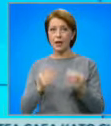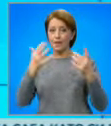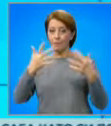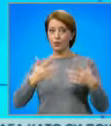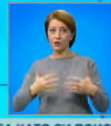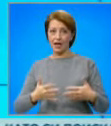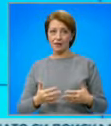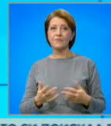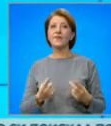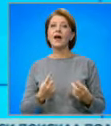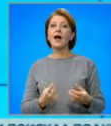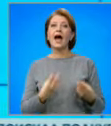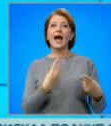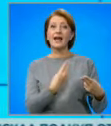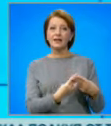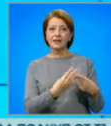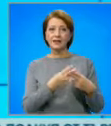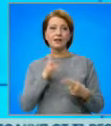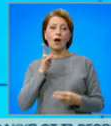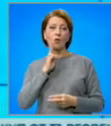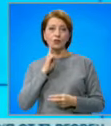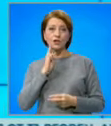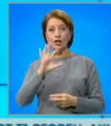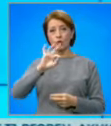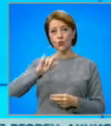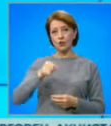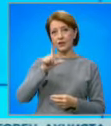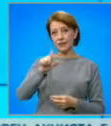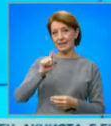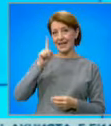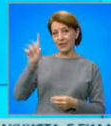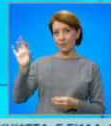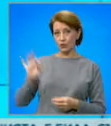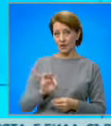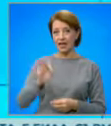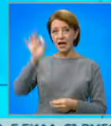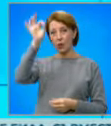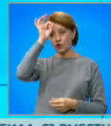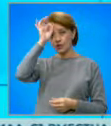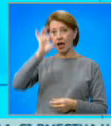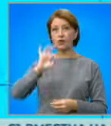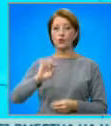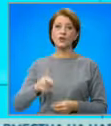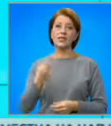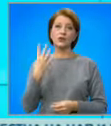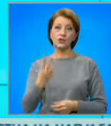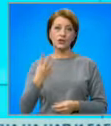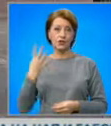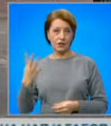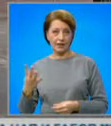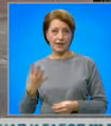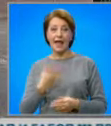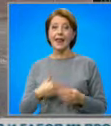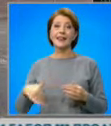ведомството, карантинираните учители са 0,71%, а учениците 0,44% на 100%. Най